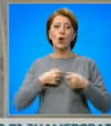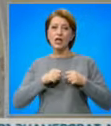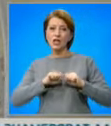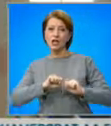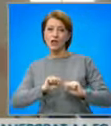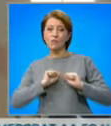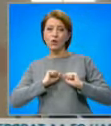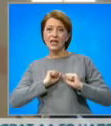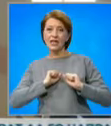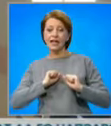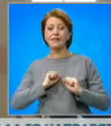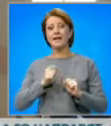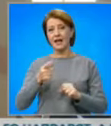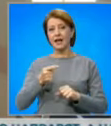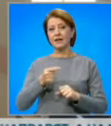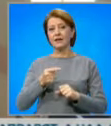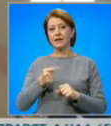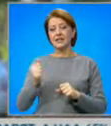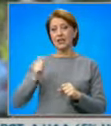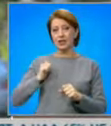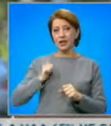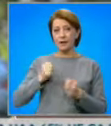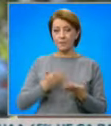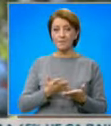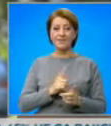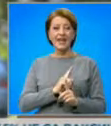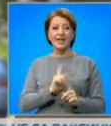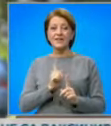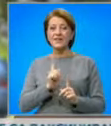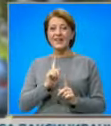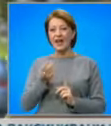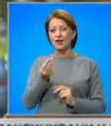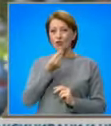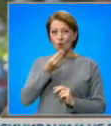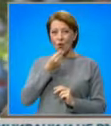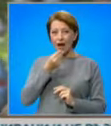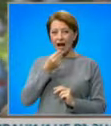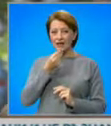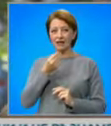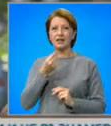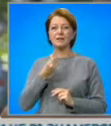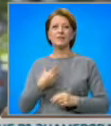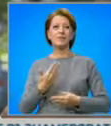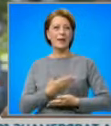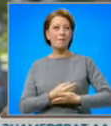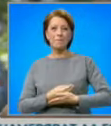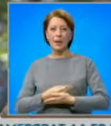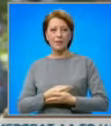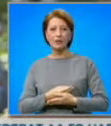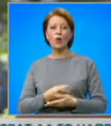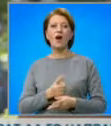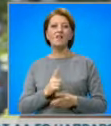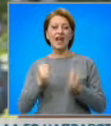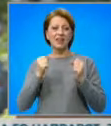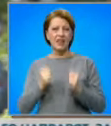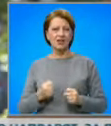Починалото кърмаче също било в тежко състояние. Недохранено живеещо в много тежки битови условия, което значи, че